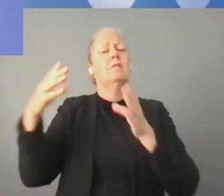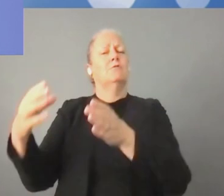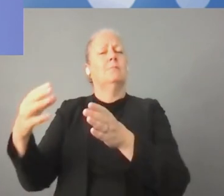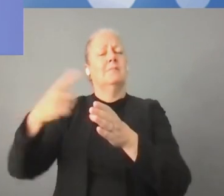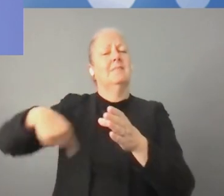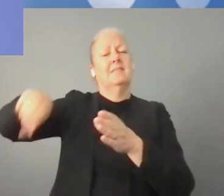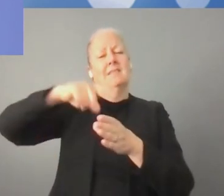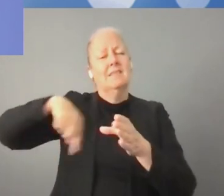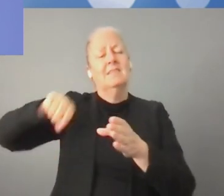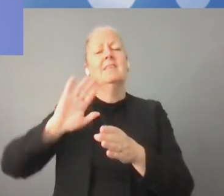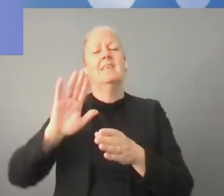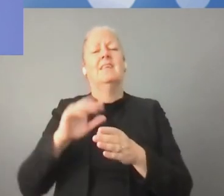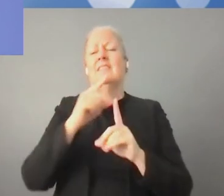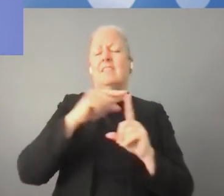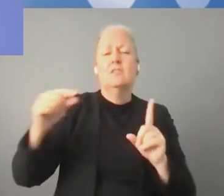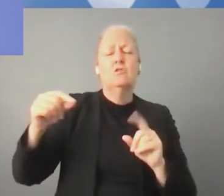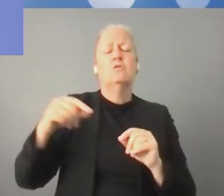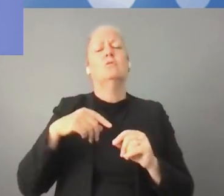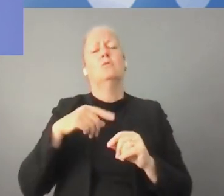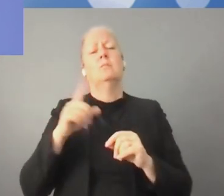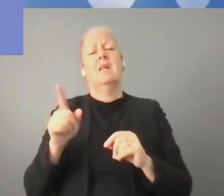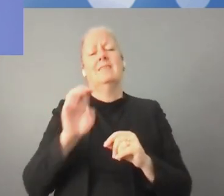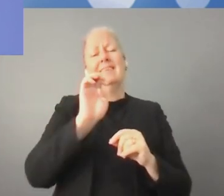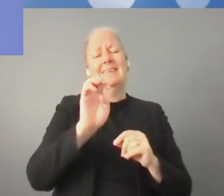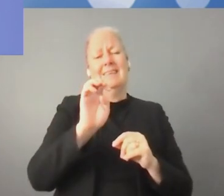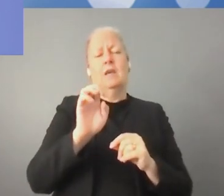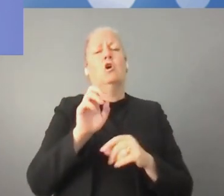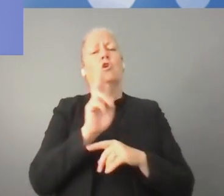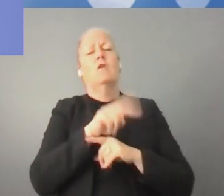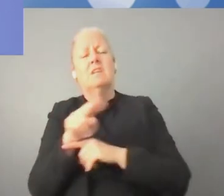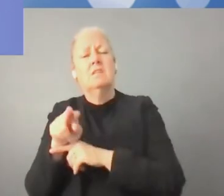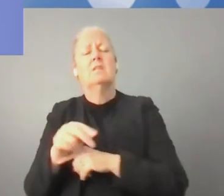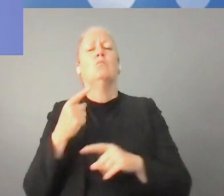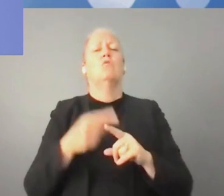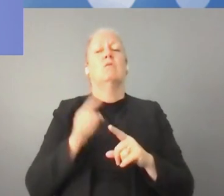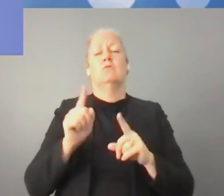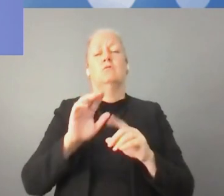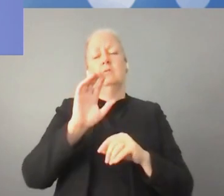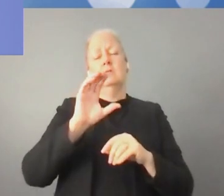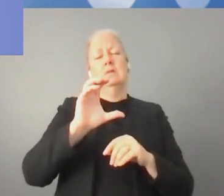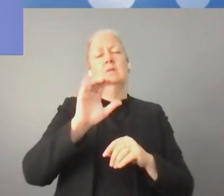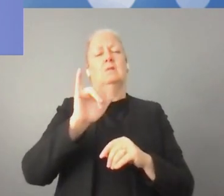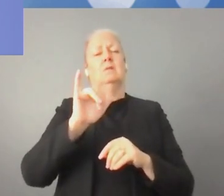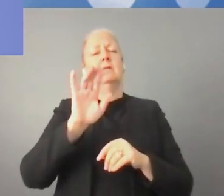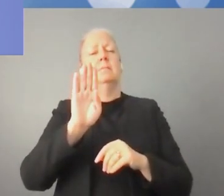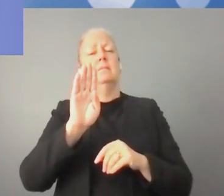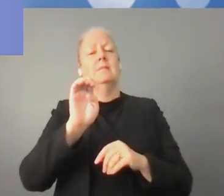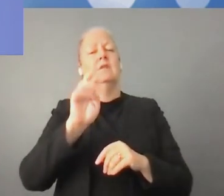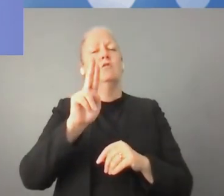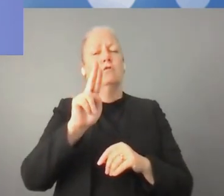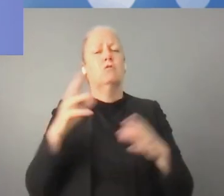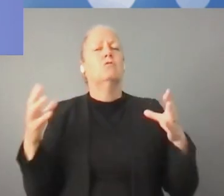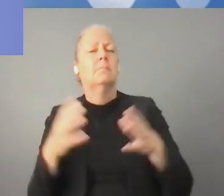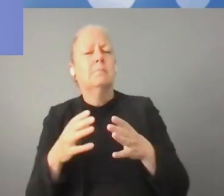تجاربنا في مجال التقنية في مجموعات العمل لأمم المتحدة.